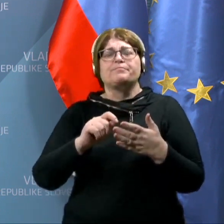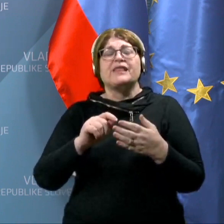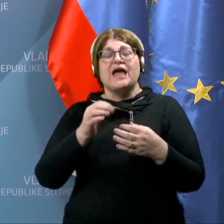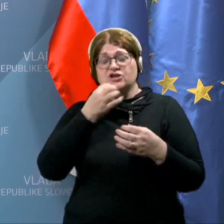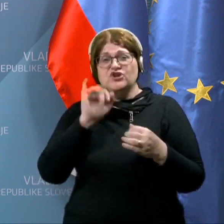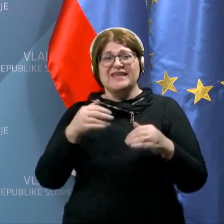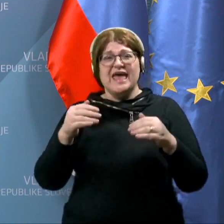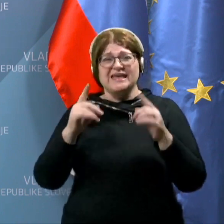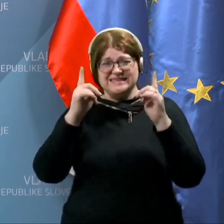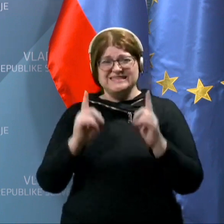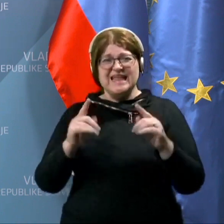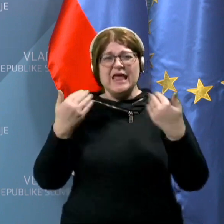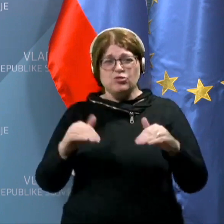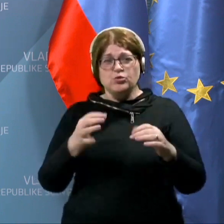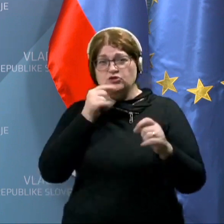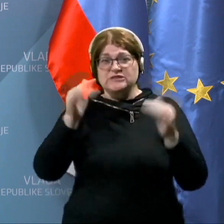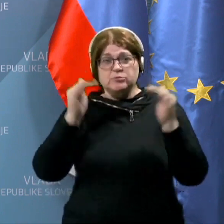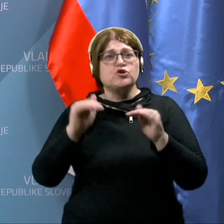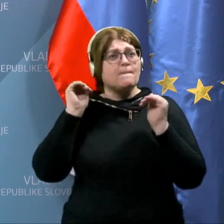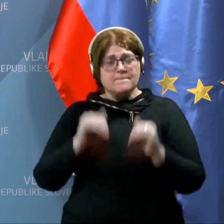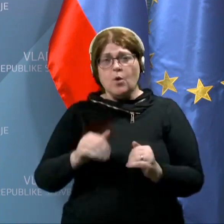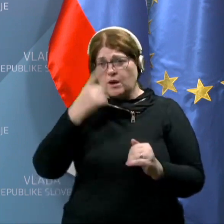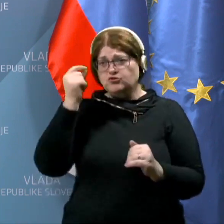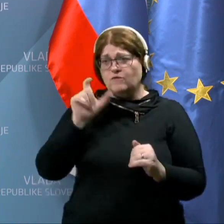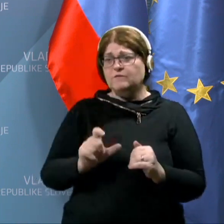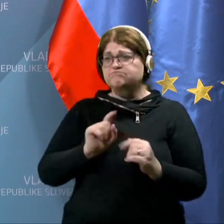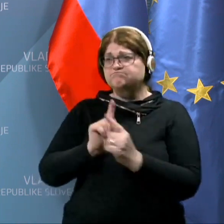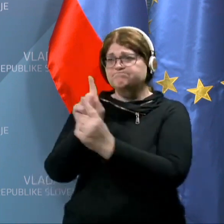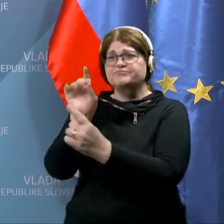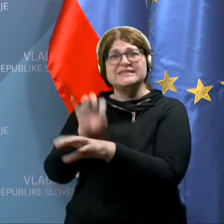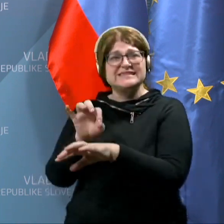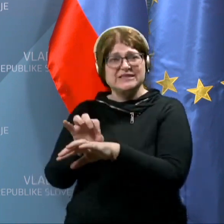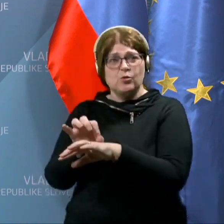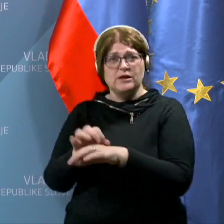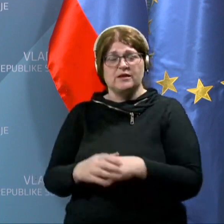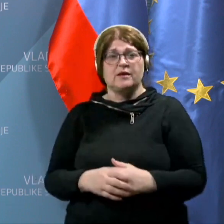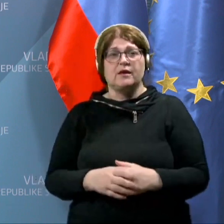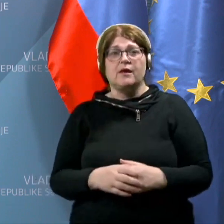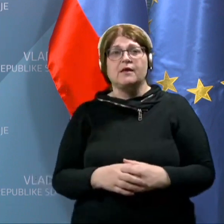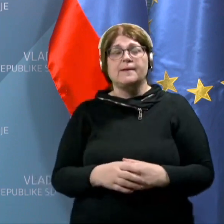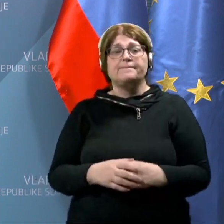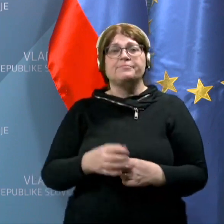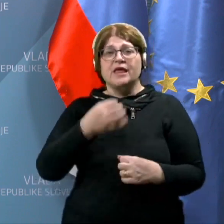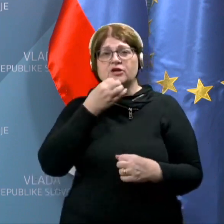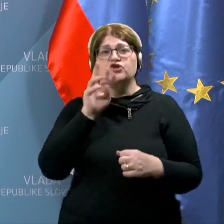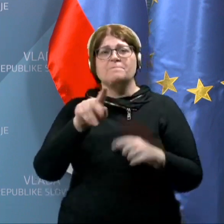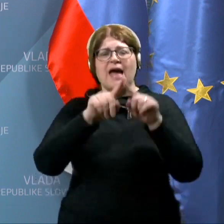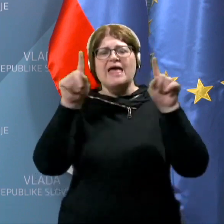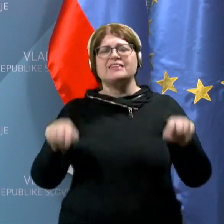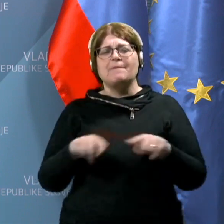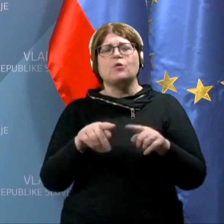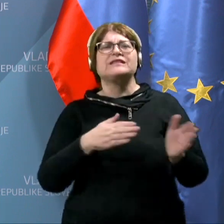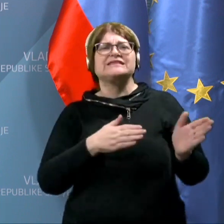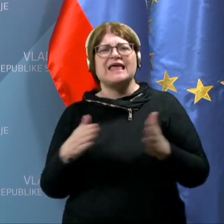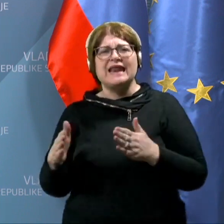stanje nujno oziroma če se poslabša, apsolutno mora iti pacijent k zdravniku. Ampak mordati ga ne more vedeti sam, če ni, pač recimo, če ima na potnico redno,